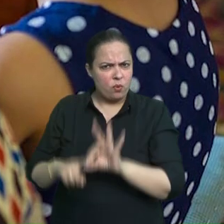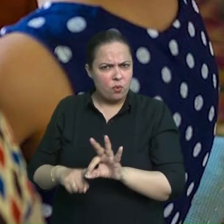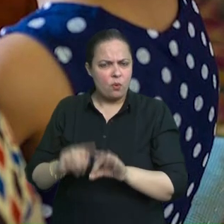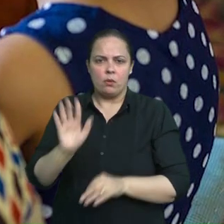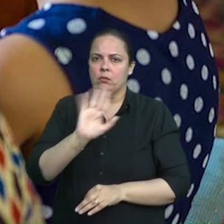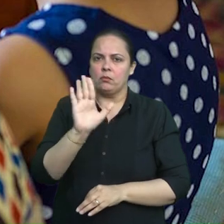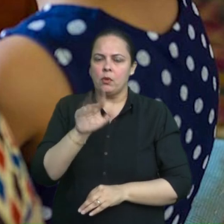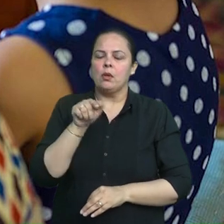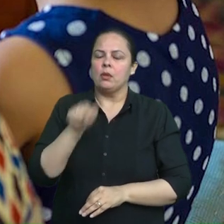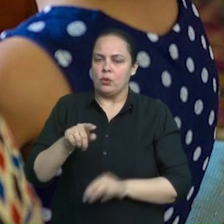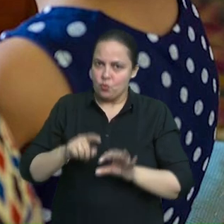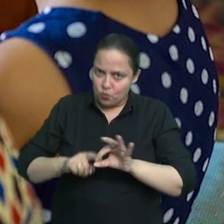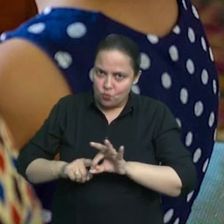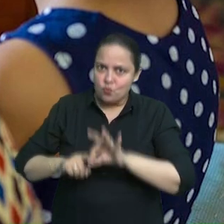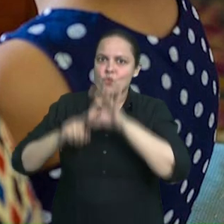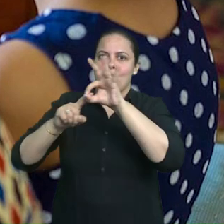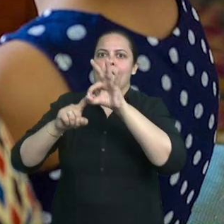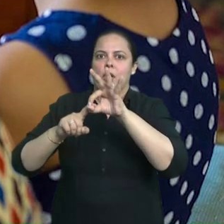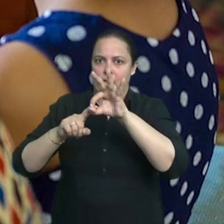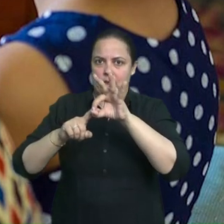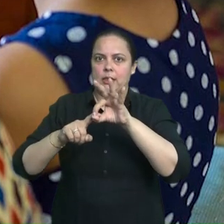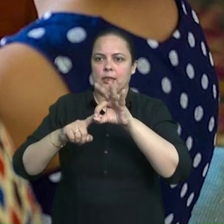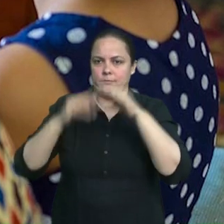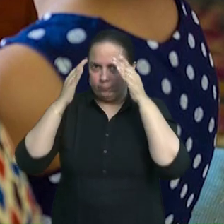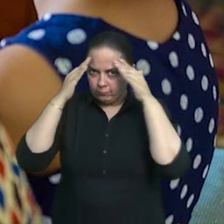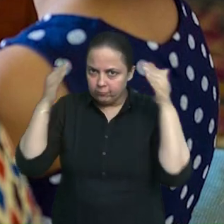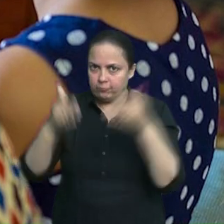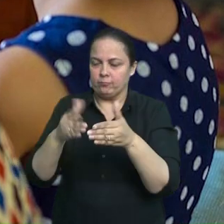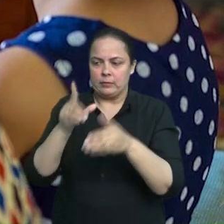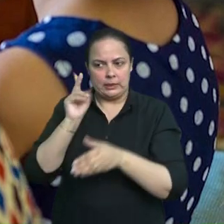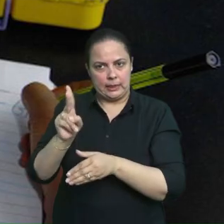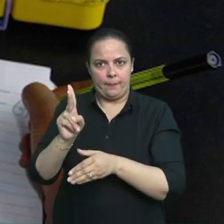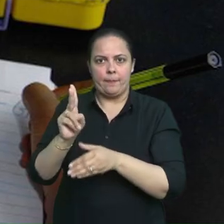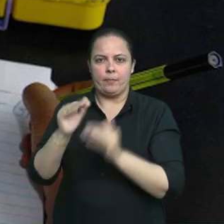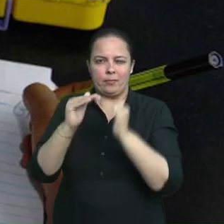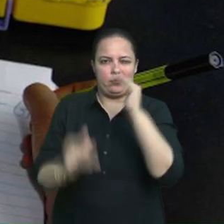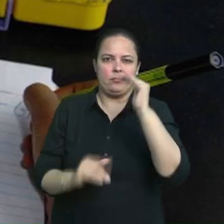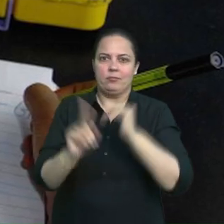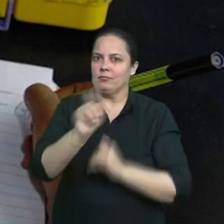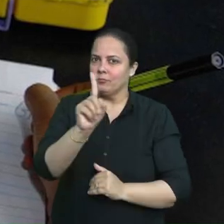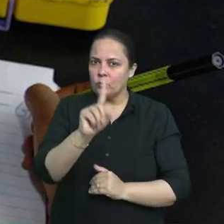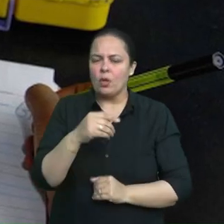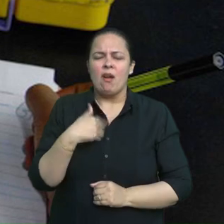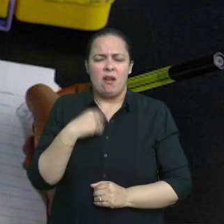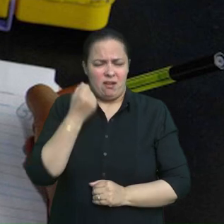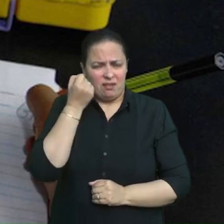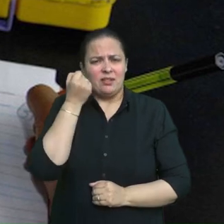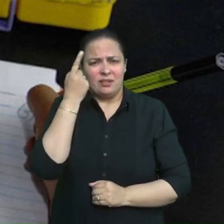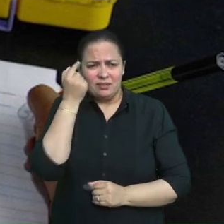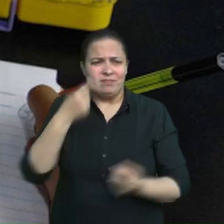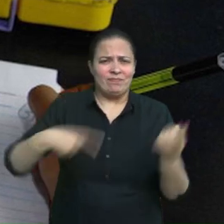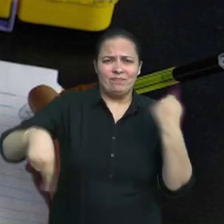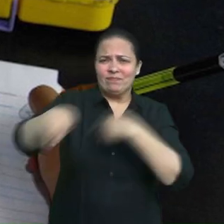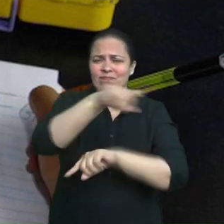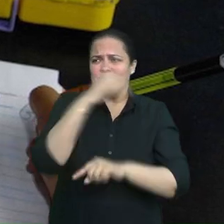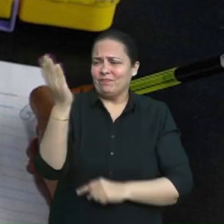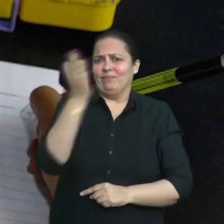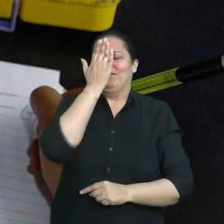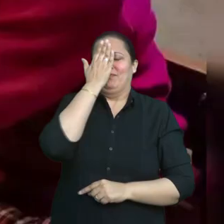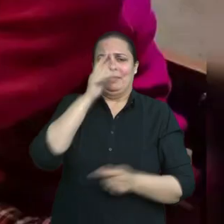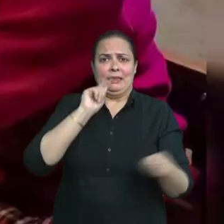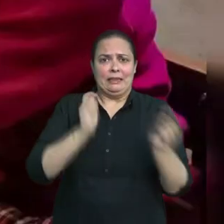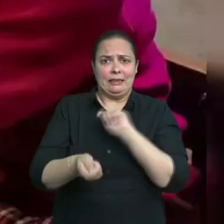बदलाव आने के कारण आपके लिए कई चुनौतियां भी खड़ी हो गई हैं परन्तु फिर भी हमारे